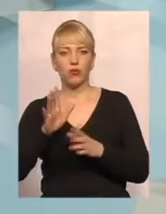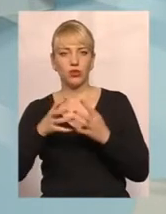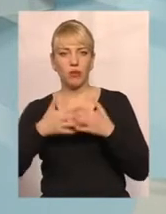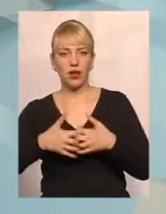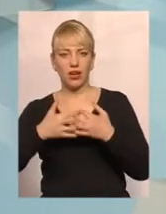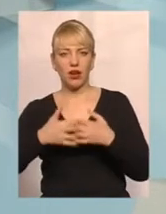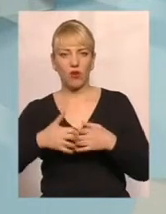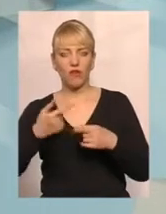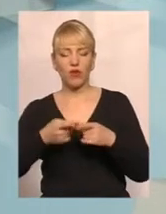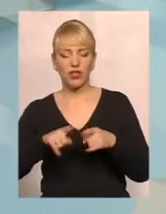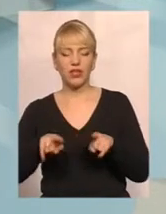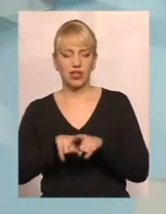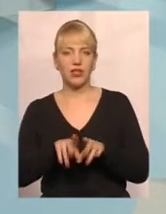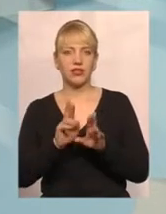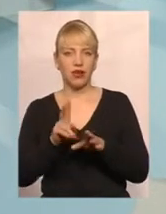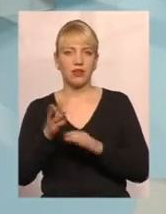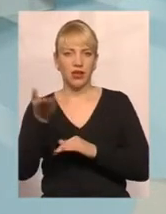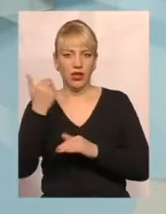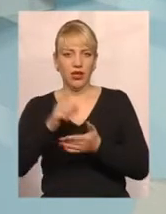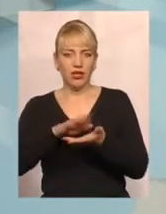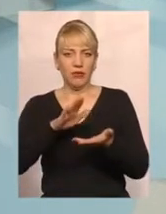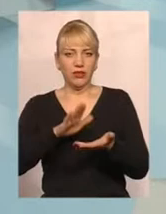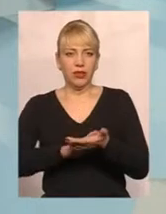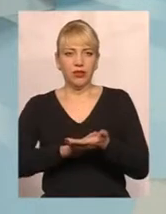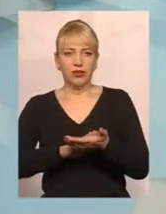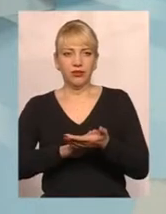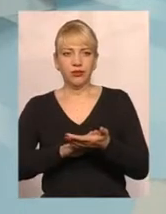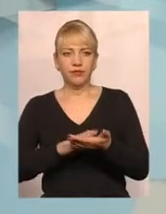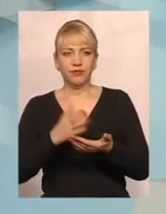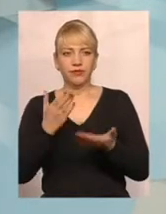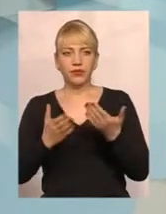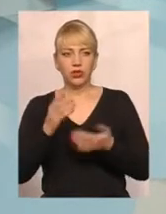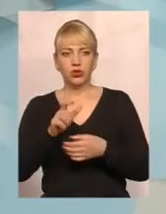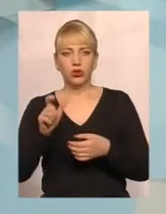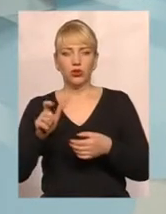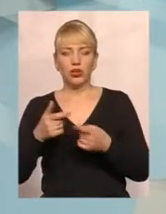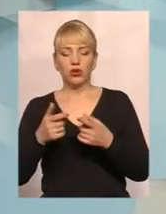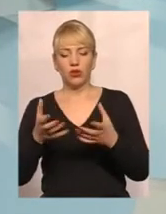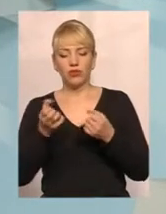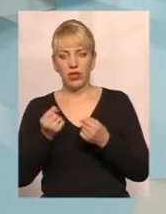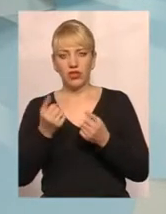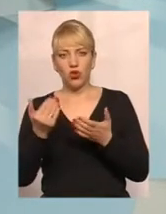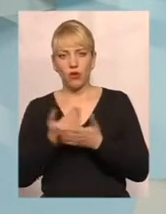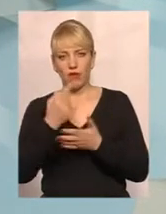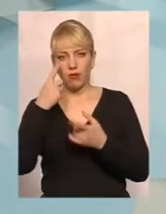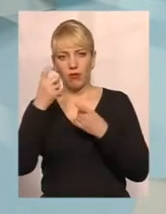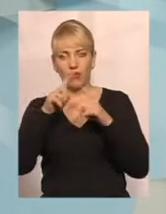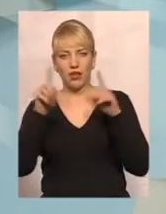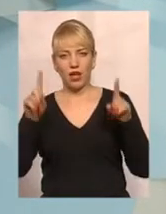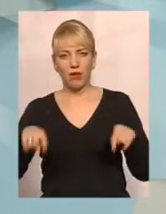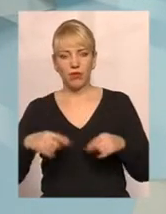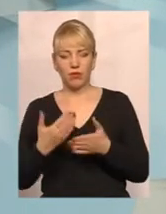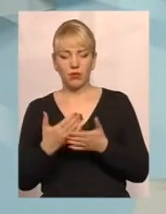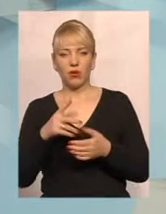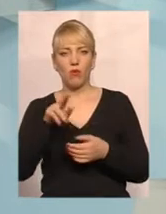будуть такі, які стануть на 1 листопада, якщо люди вже отримали нові повідомлення, оскільки, зокрема, якщо ми будемо говорити по місту